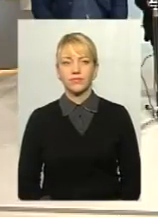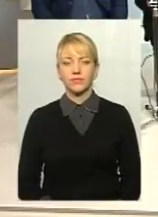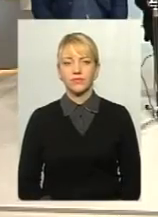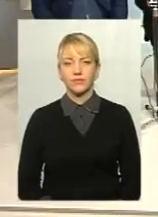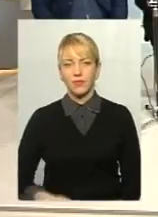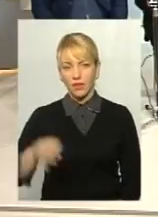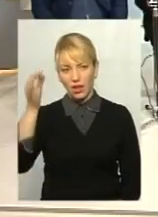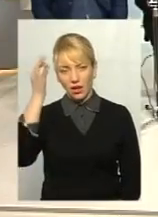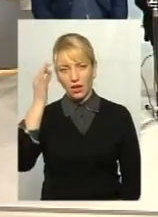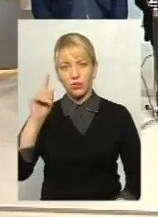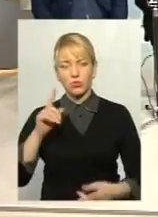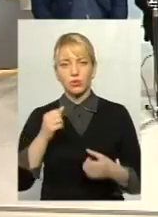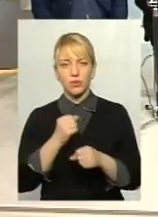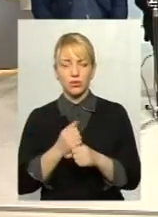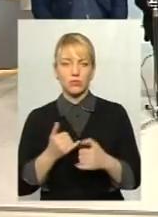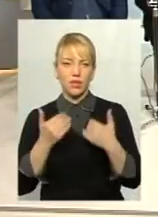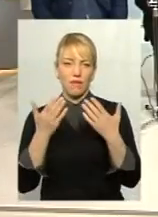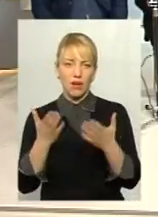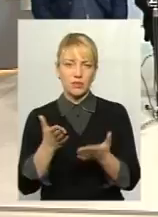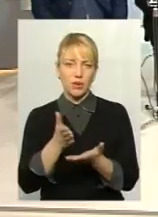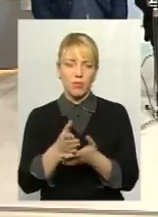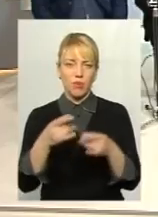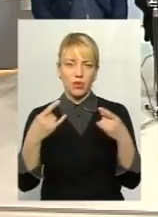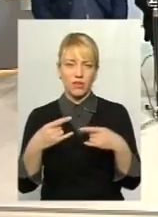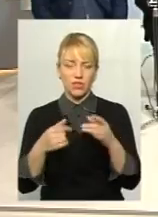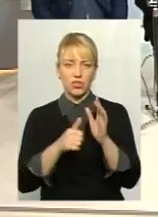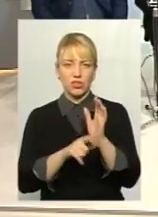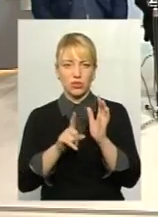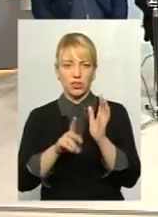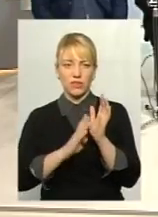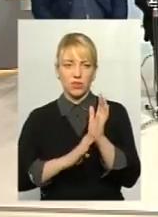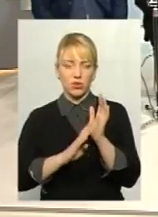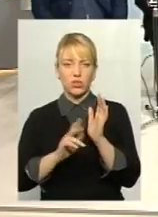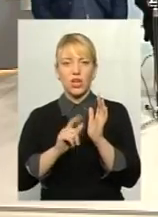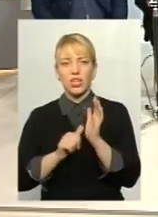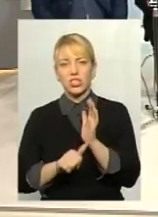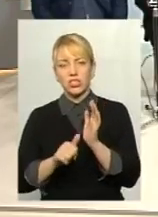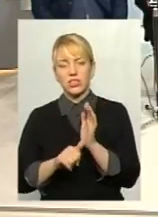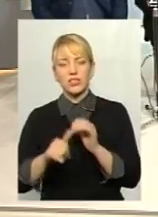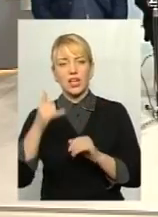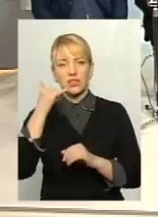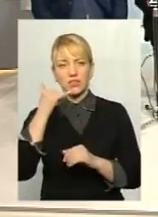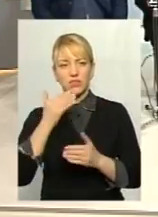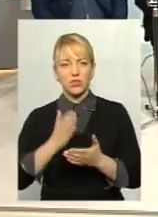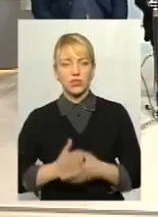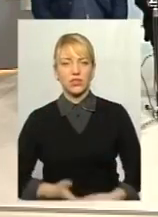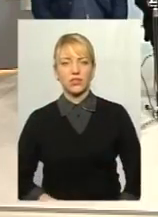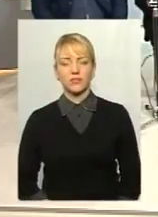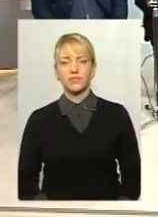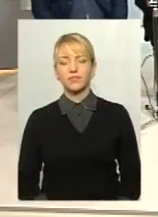Нагадую, глядачам працюємо для вас в прямому ефірі 619060. Слухаємо додзвонювача, говоріть, будь ласка.